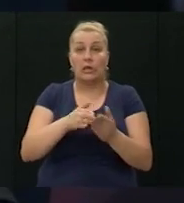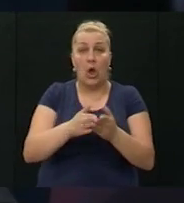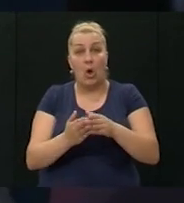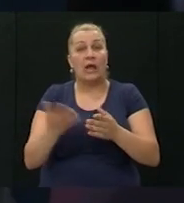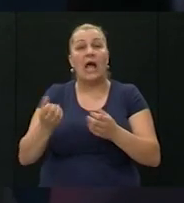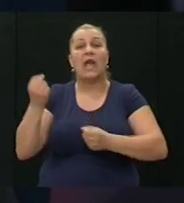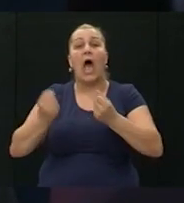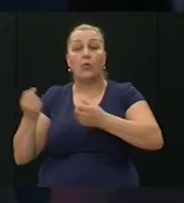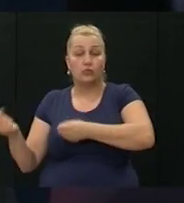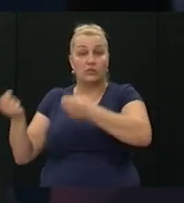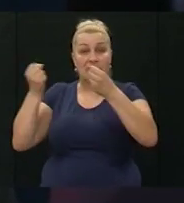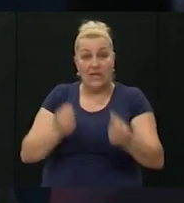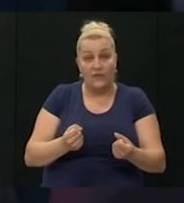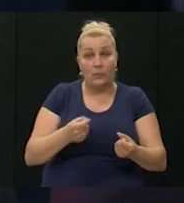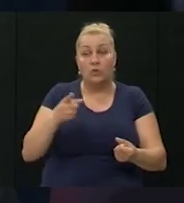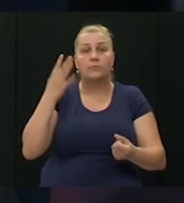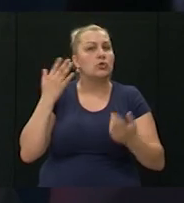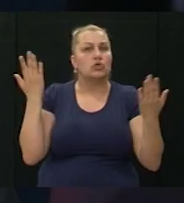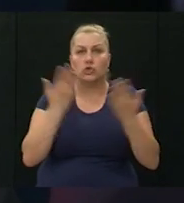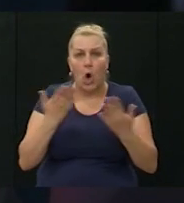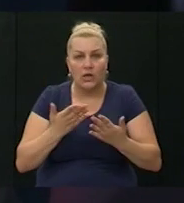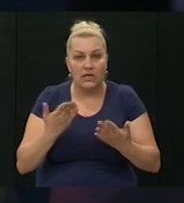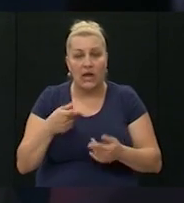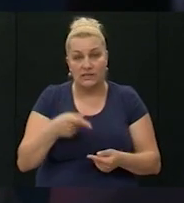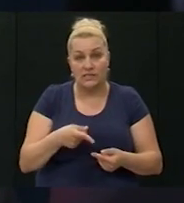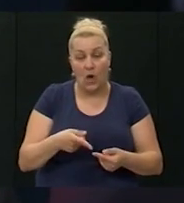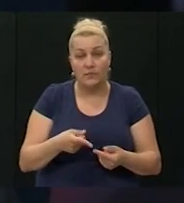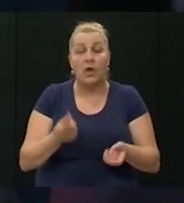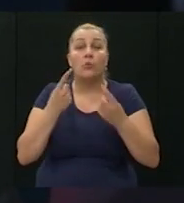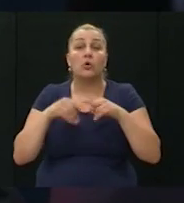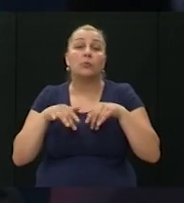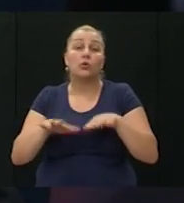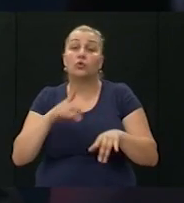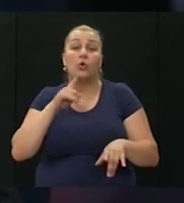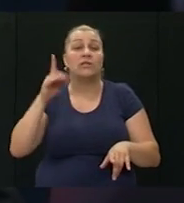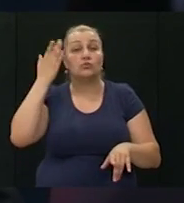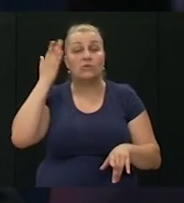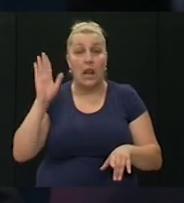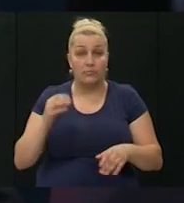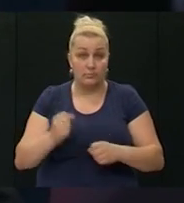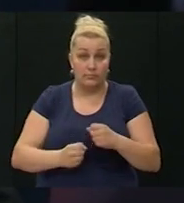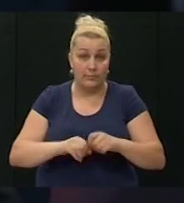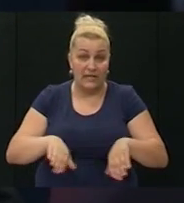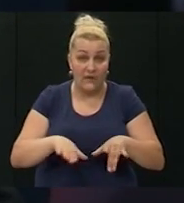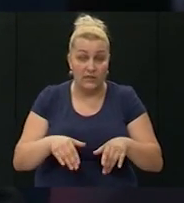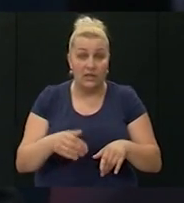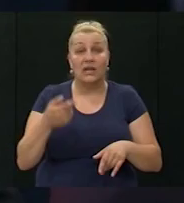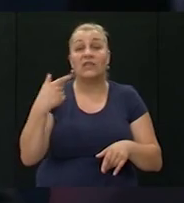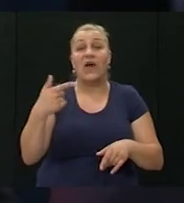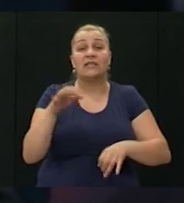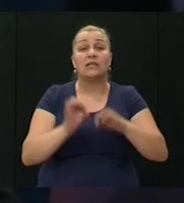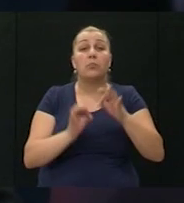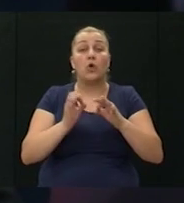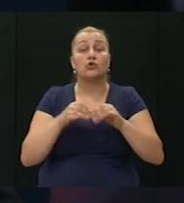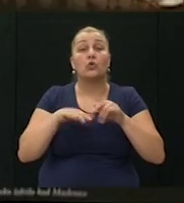kada automobil dođe gore i oni su šokirani bili sa svim time, posebno ljudi koji nisu znali plivati, imali smo jedno 20% ljudi iz